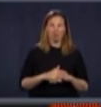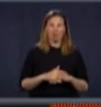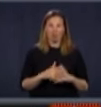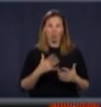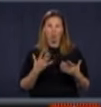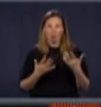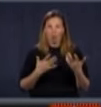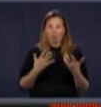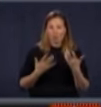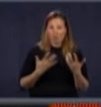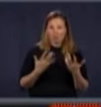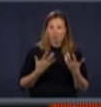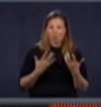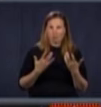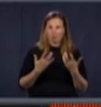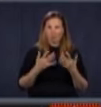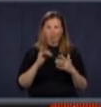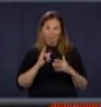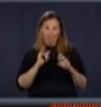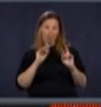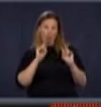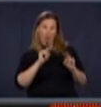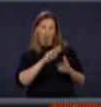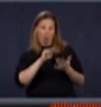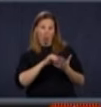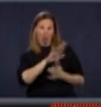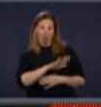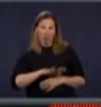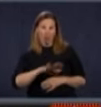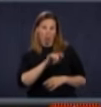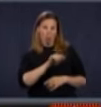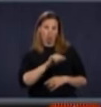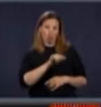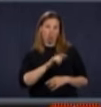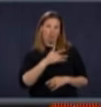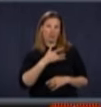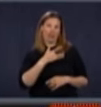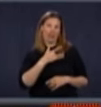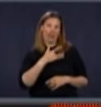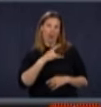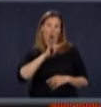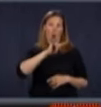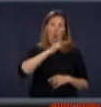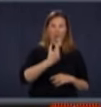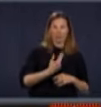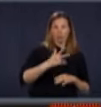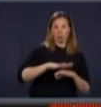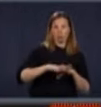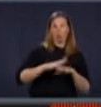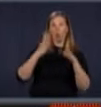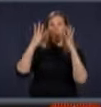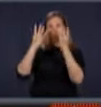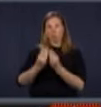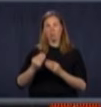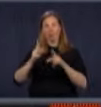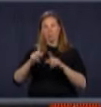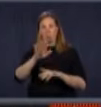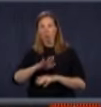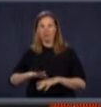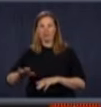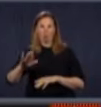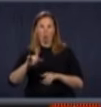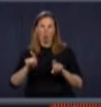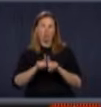vraiment une proportion, parce que la grande région de Montréal représente d'habitude au moins le tiers des